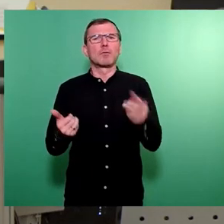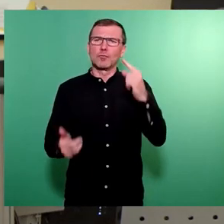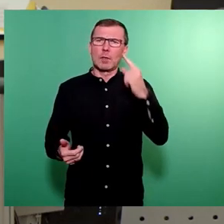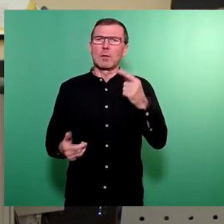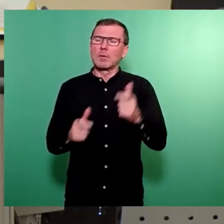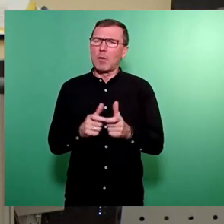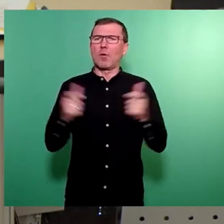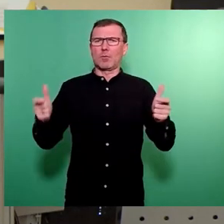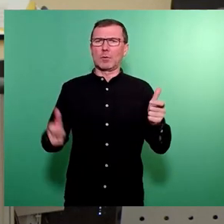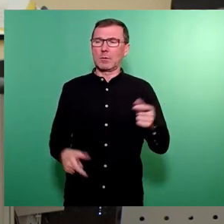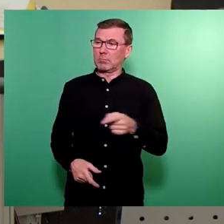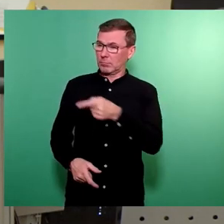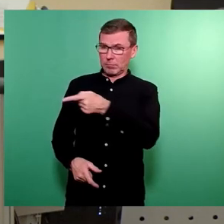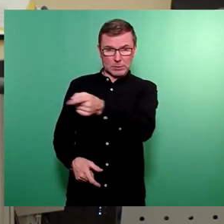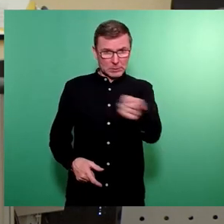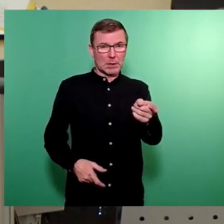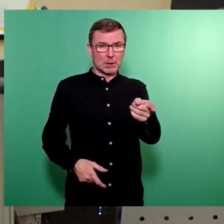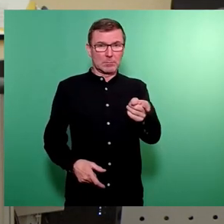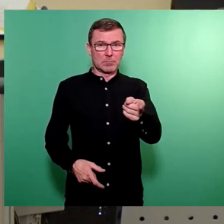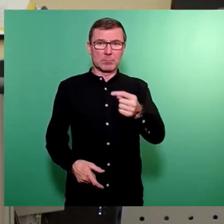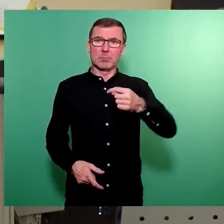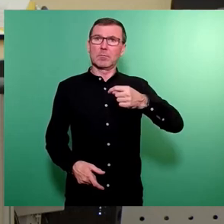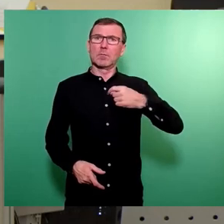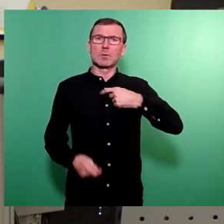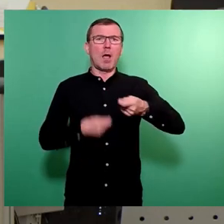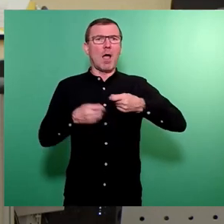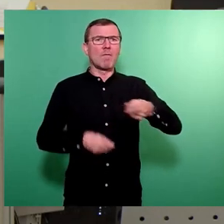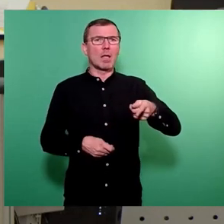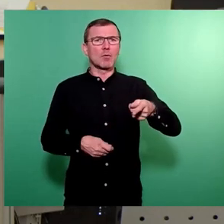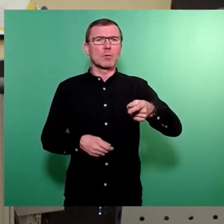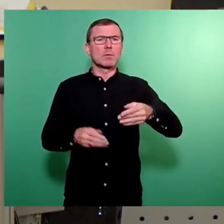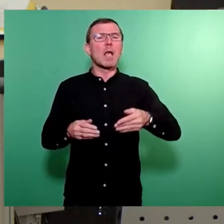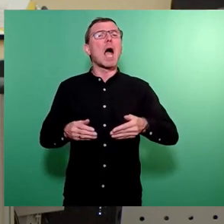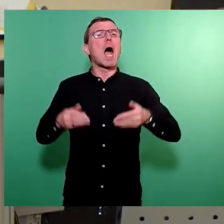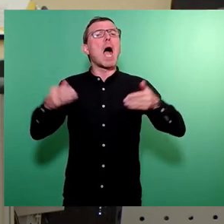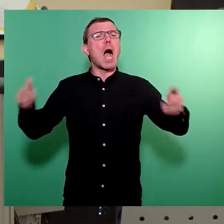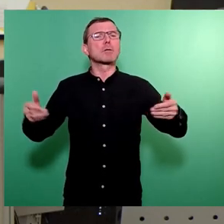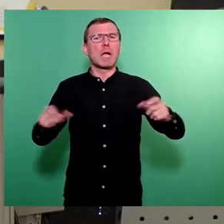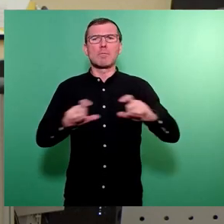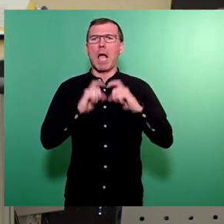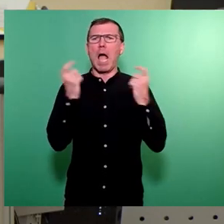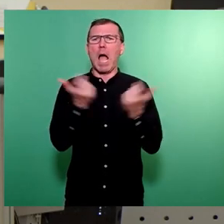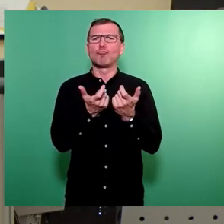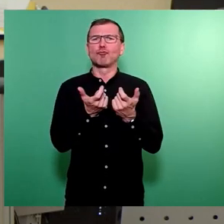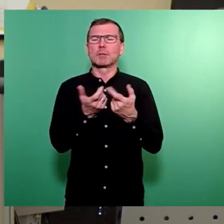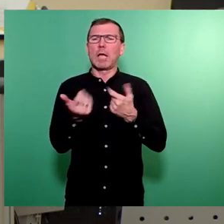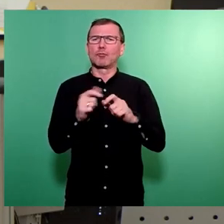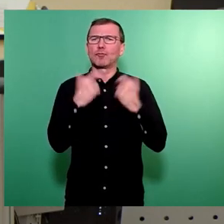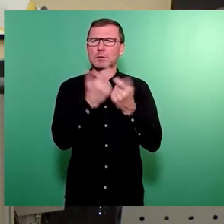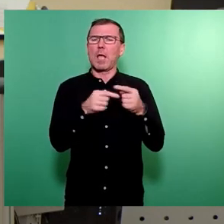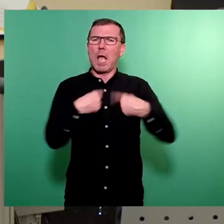Sie haben uns mit den Verhandlungen außerhalb der Ausschussräumlichkeiten und